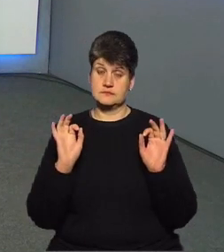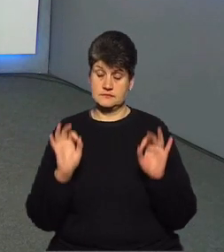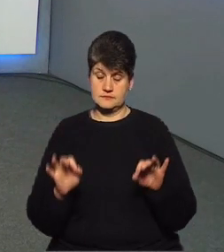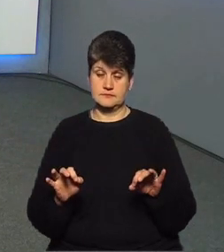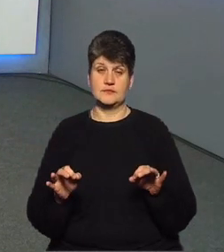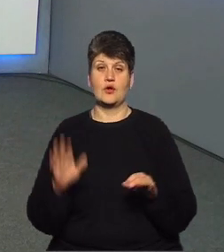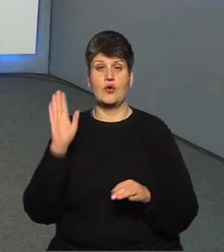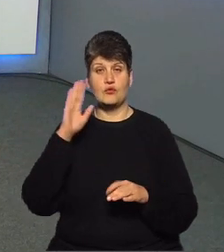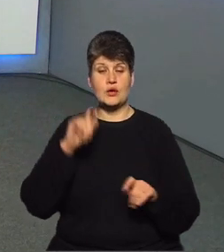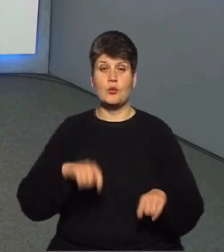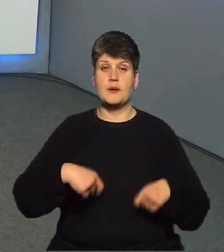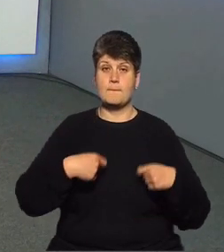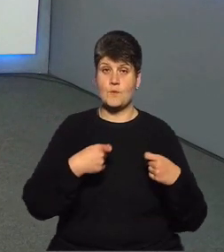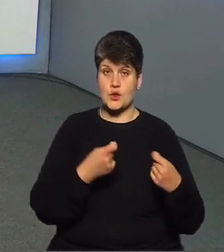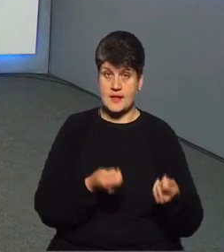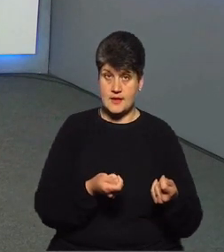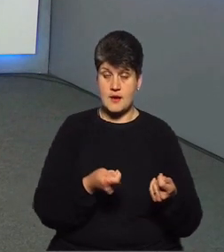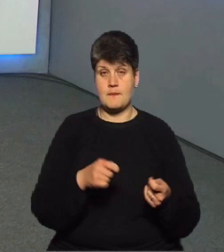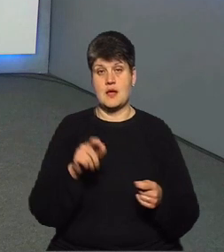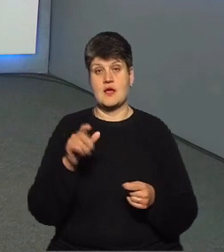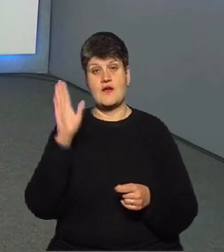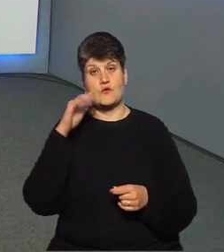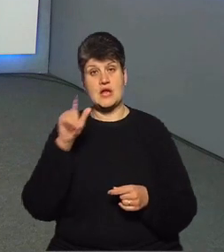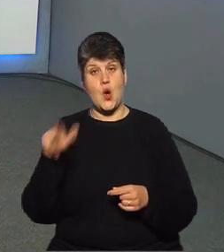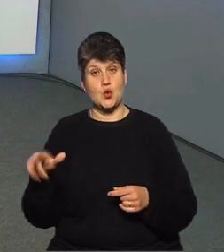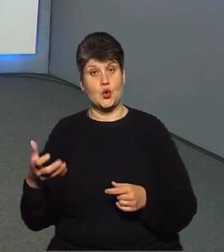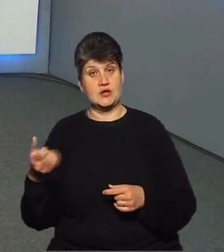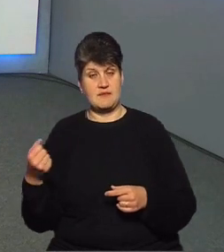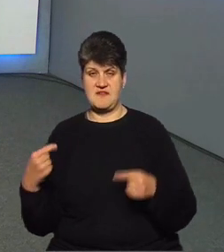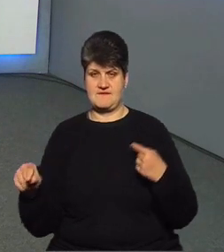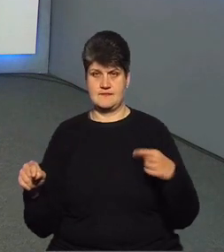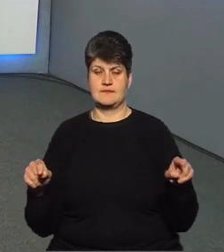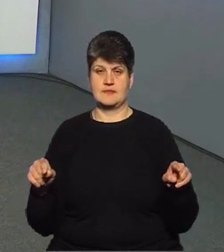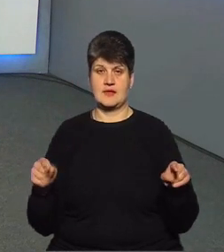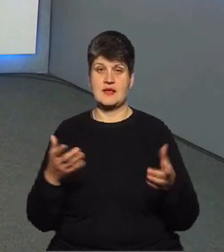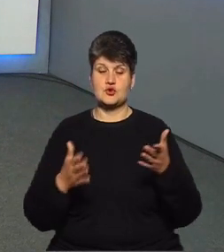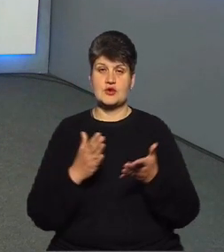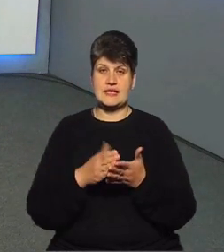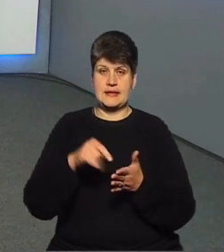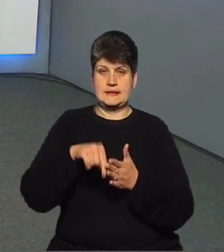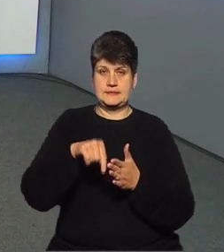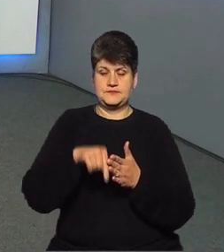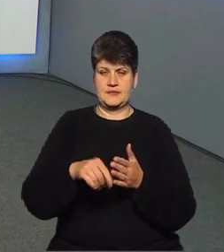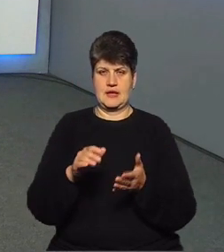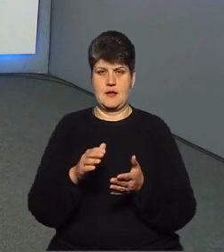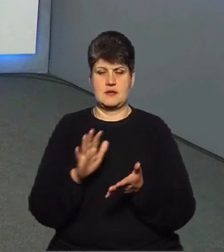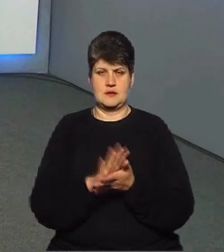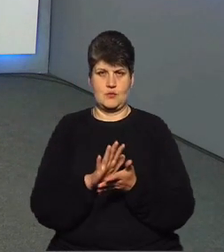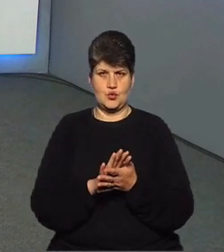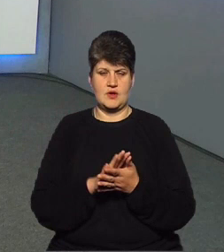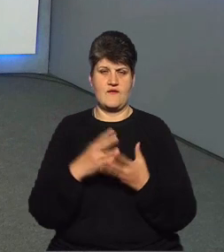подаємо в мережу, і вода, яку отримують споживачі, може відрізнятися, якщо є якісь опосередковані забруднювачі, про які я, зокрема, розказував.